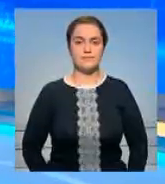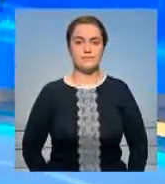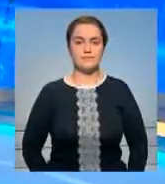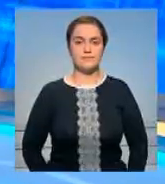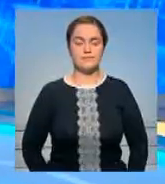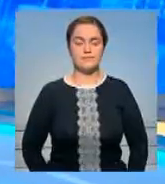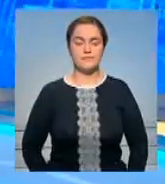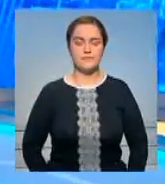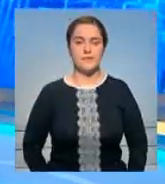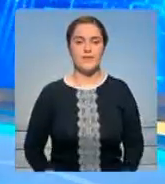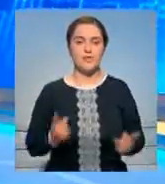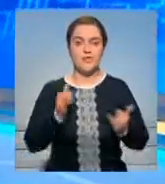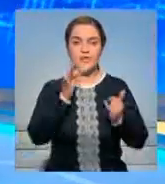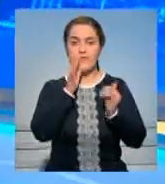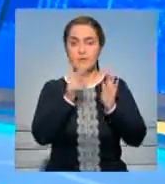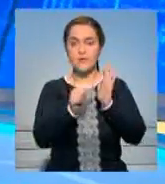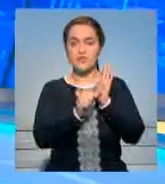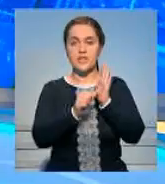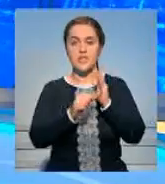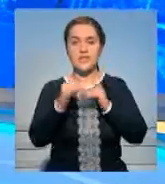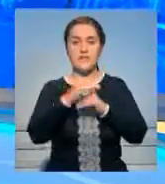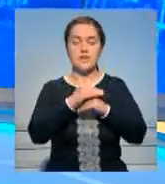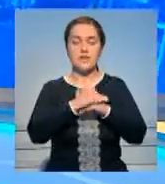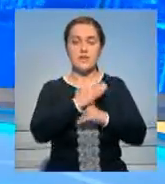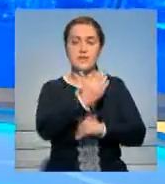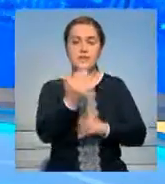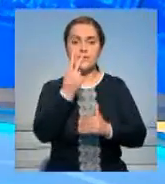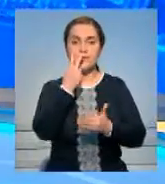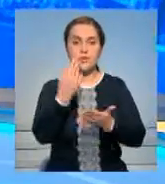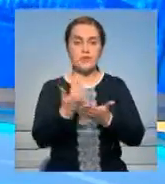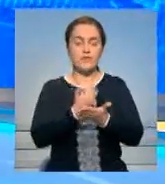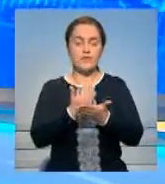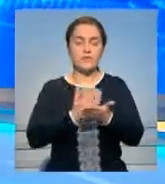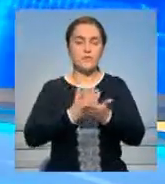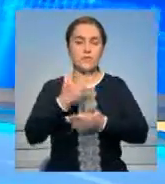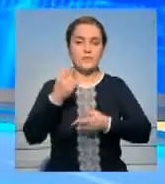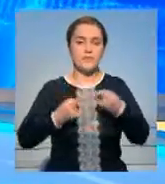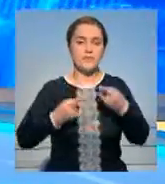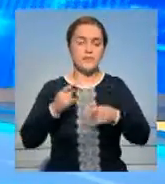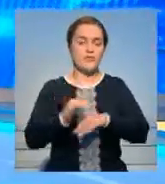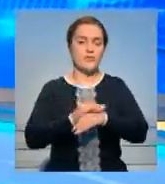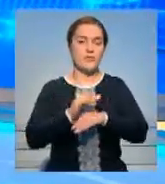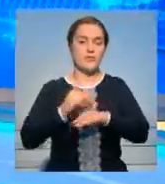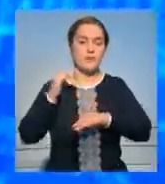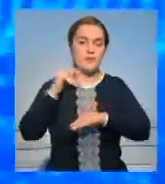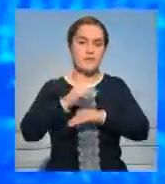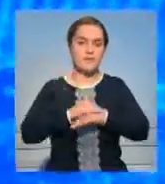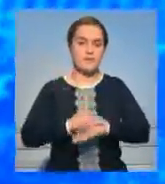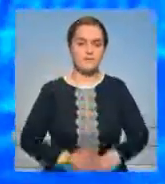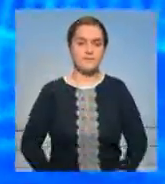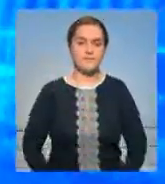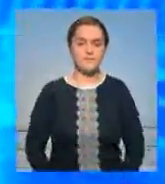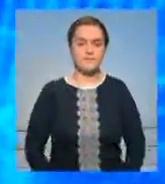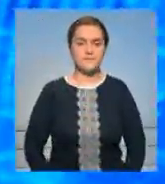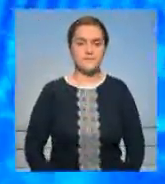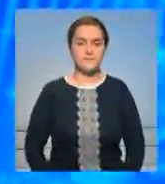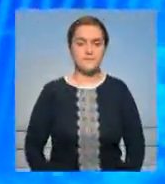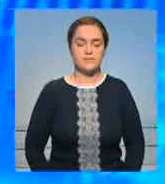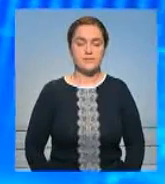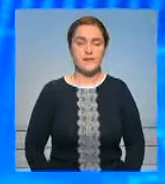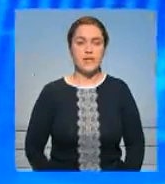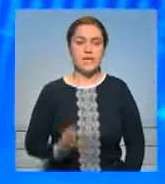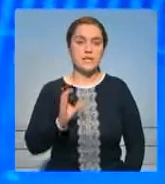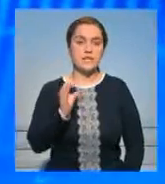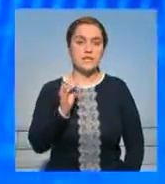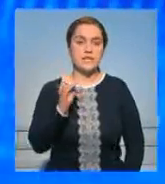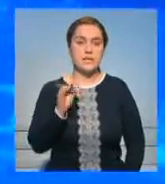18 часов в столице. смотрите новости. вами Динара Саду и Виктория Антонишина. Добрый вечер. К ситуации в Сирии